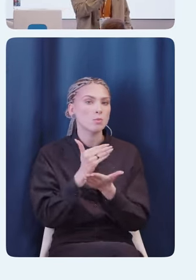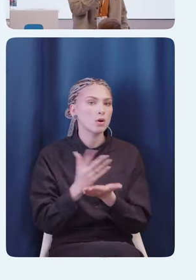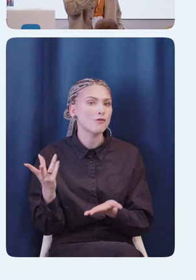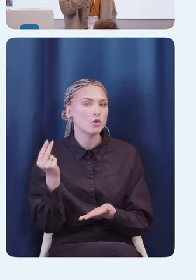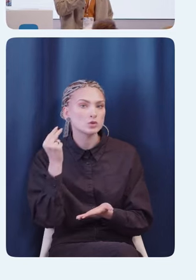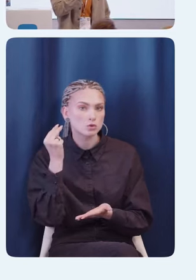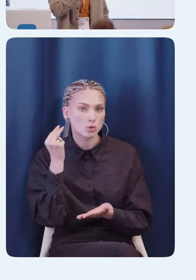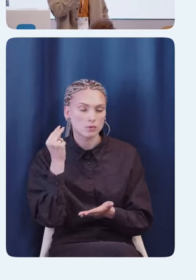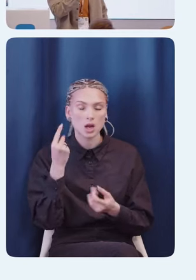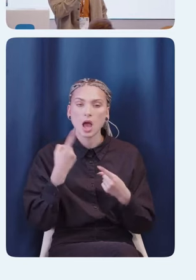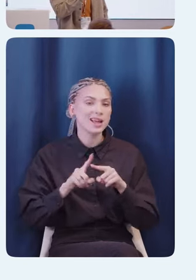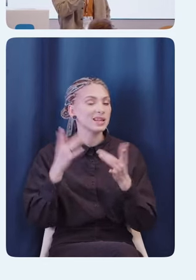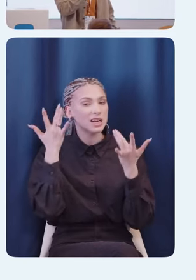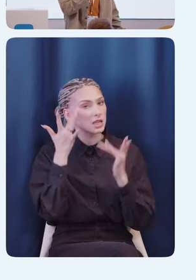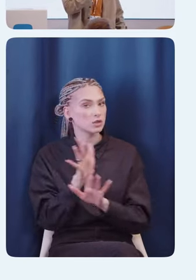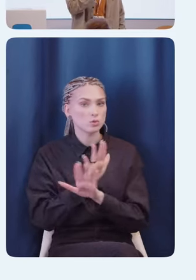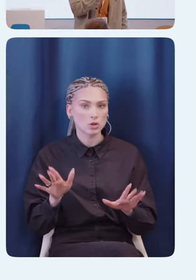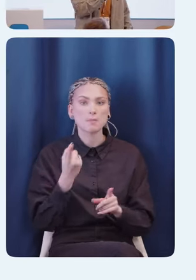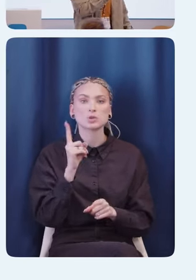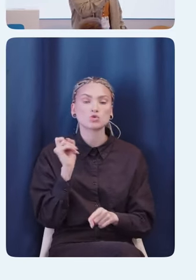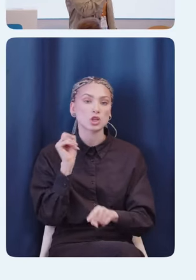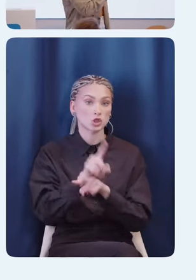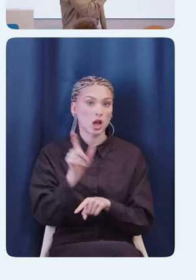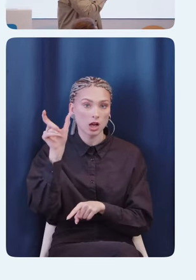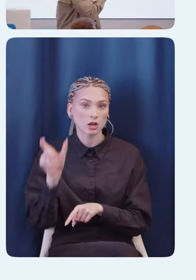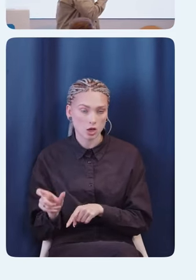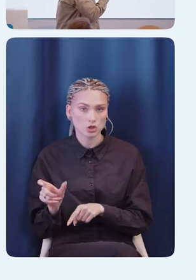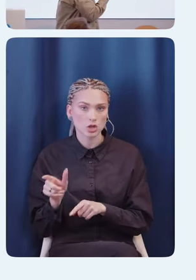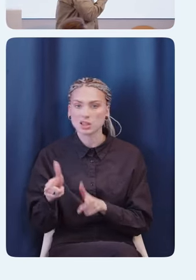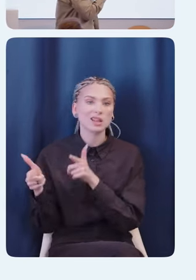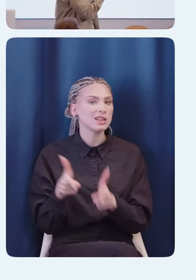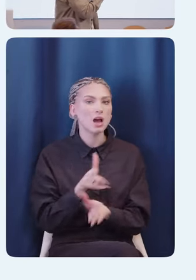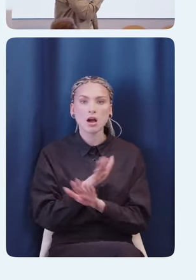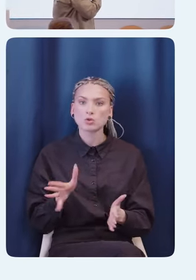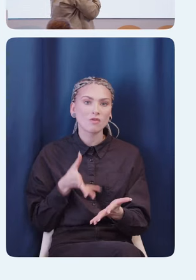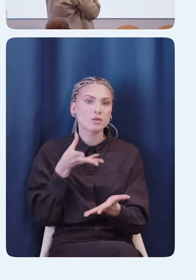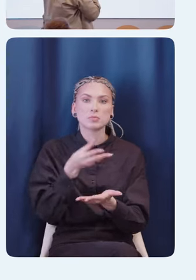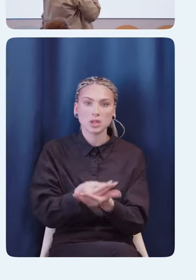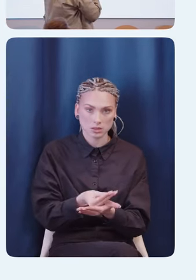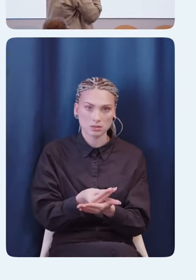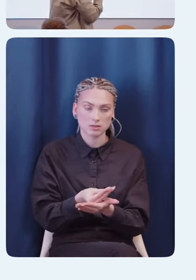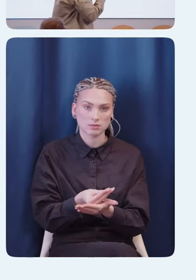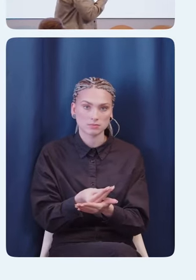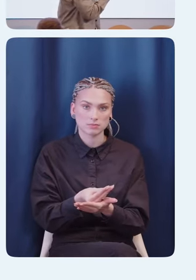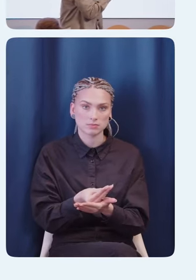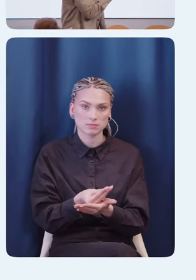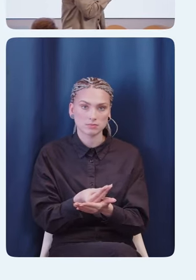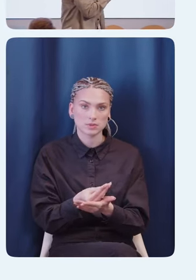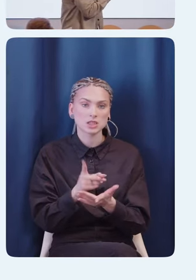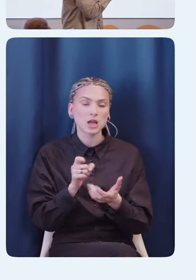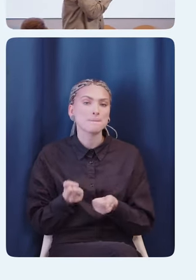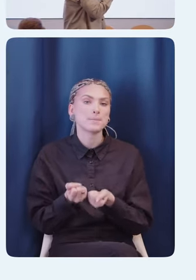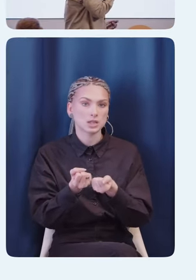И это не случайно, потому что заказчики, как правило, не готовы платить за